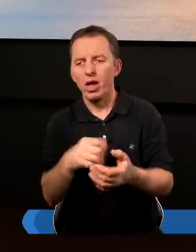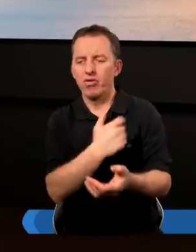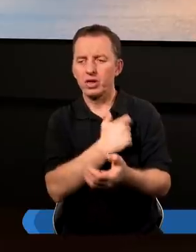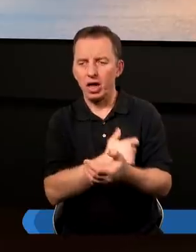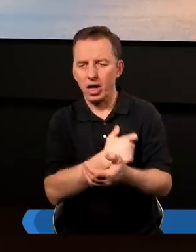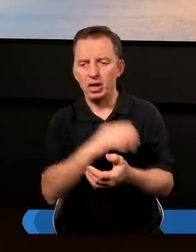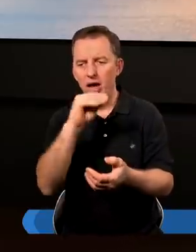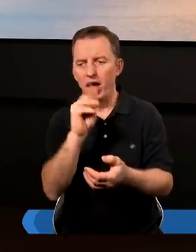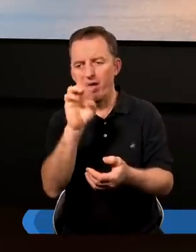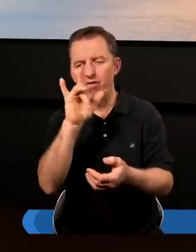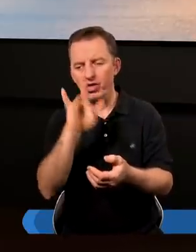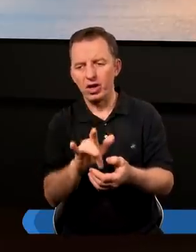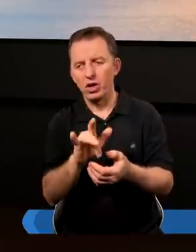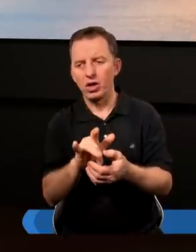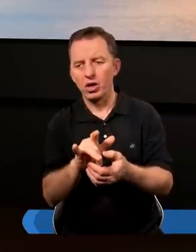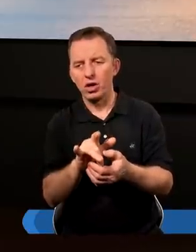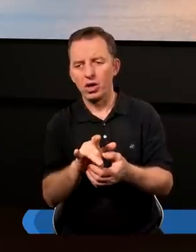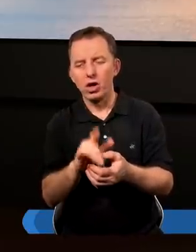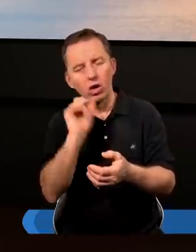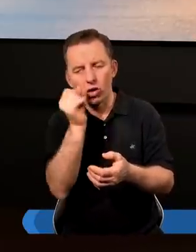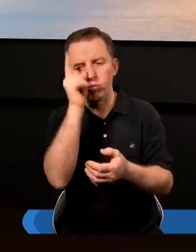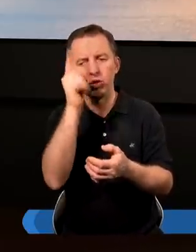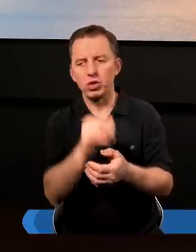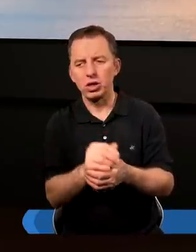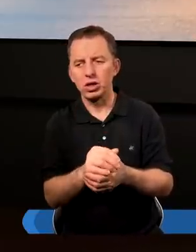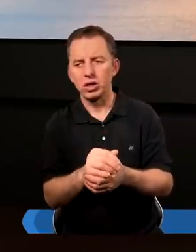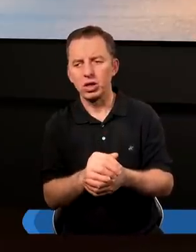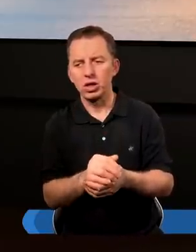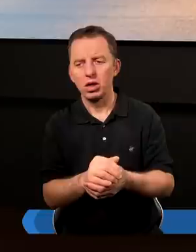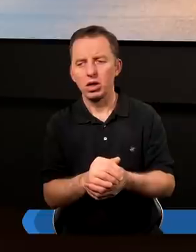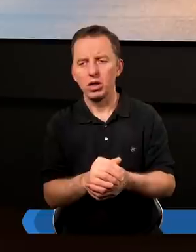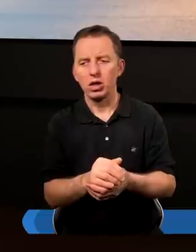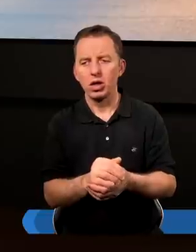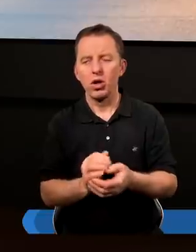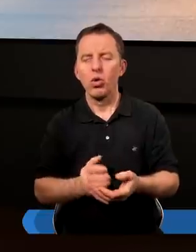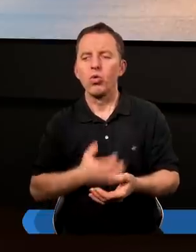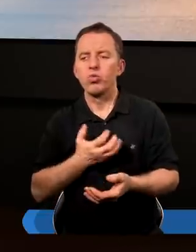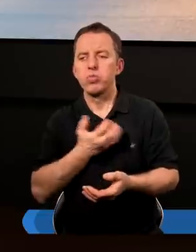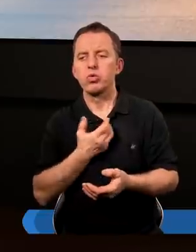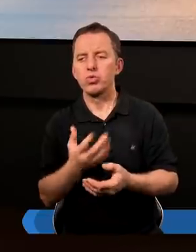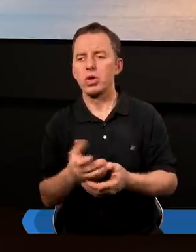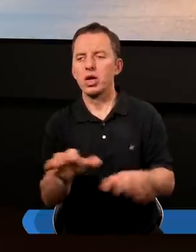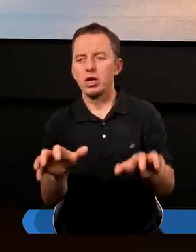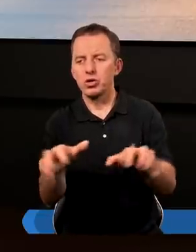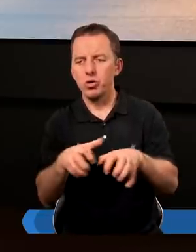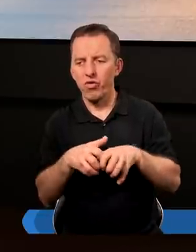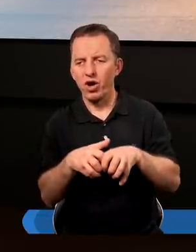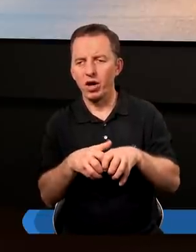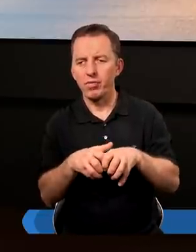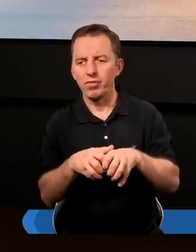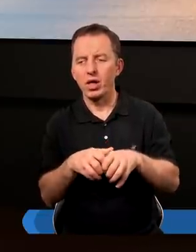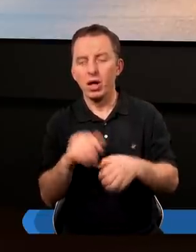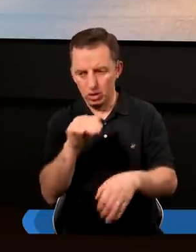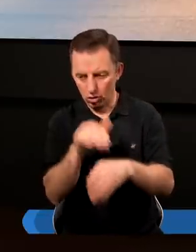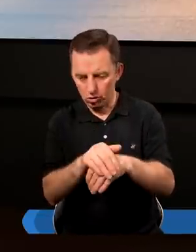sercu Ewy rozbudzić uczucie chciwości. Czy